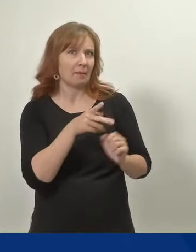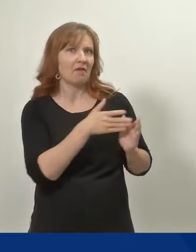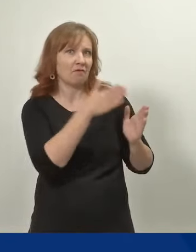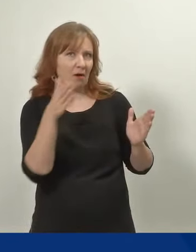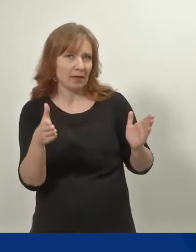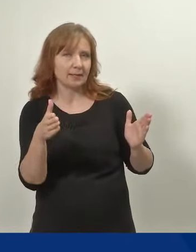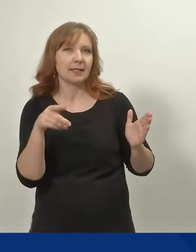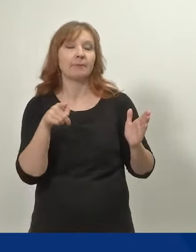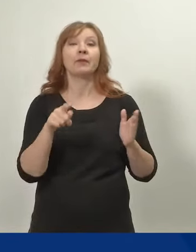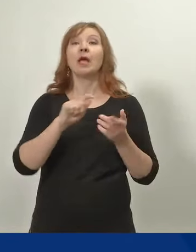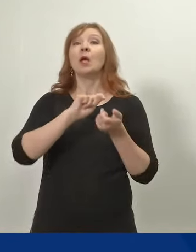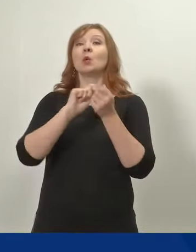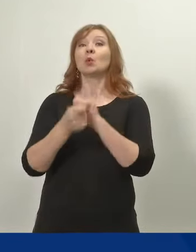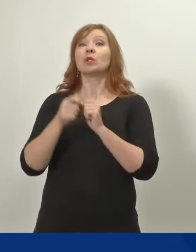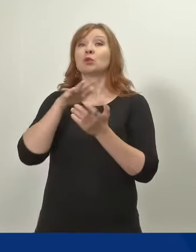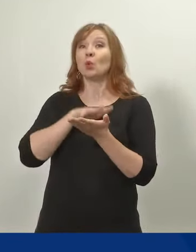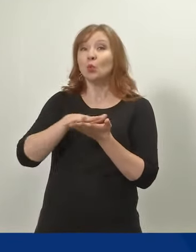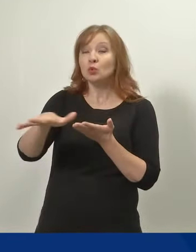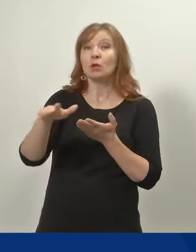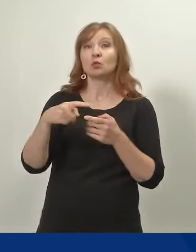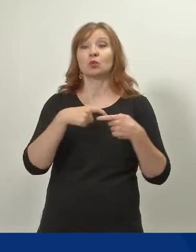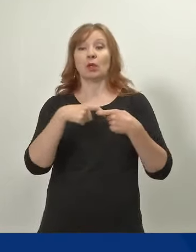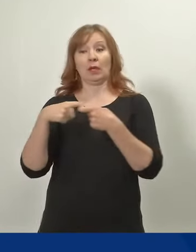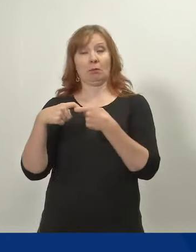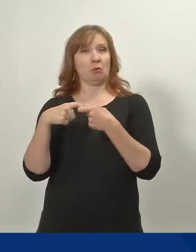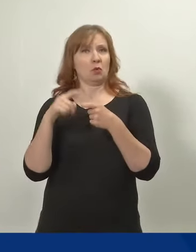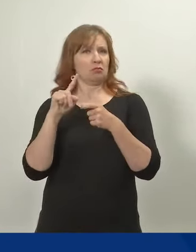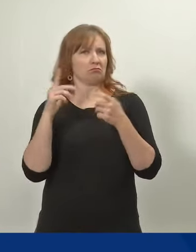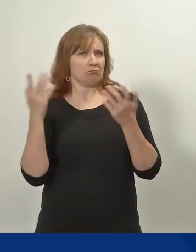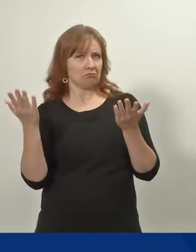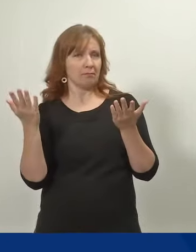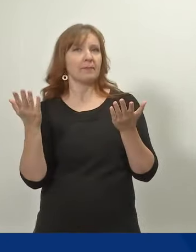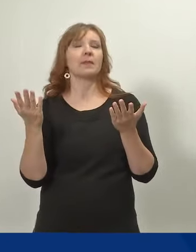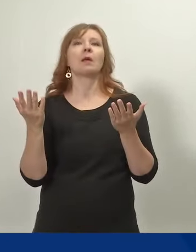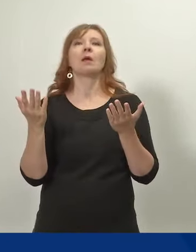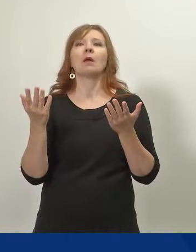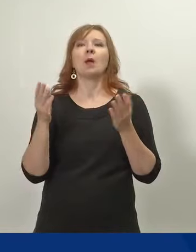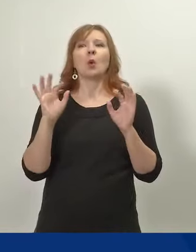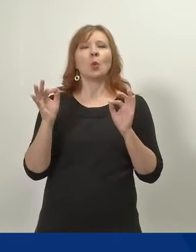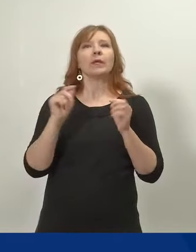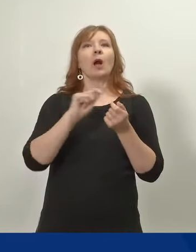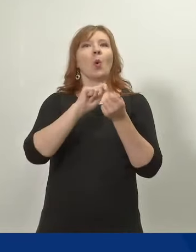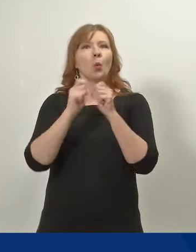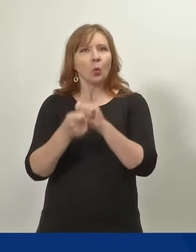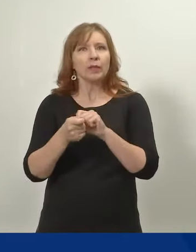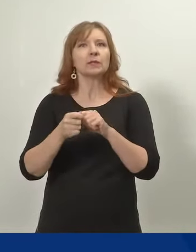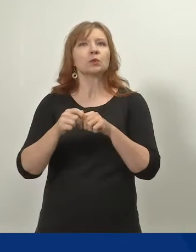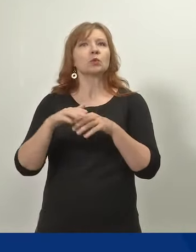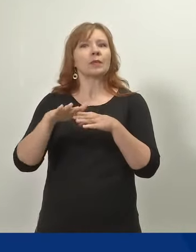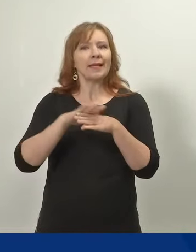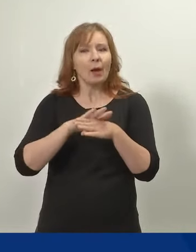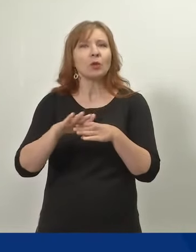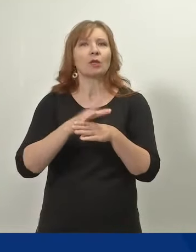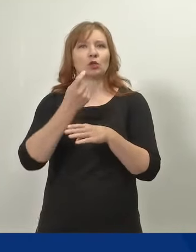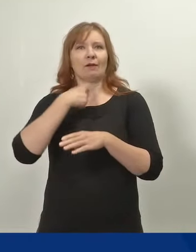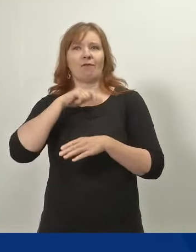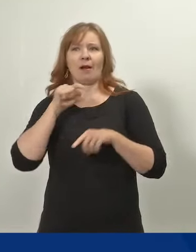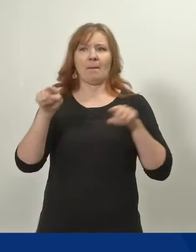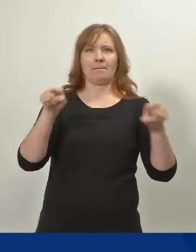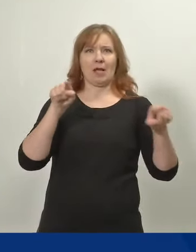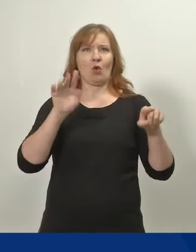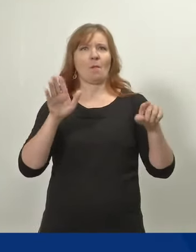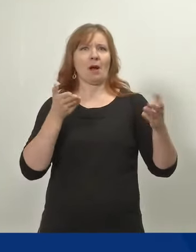Uudistuksen kustannukset riippuvat paljon siitä, miten uudistus käytännössä muuttaa vanhempien